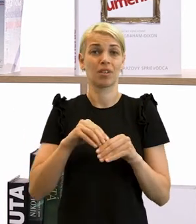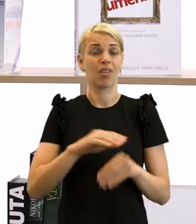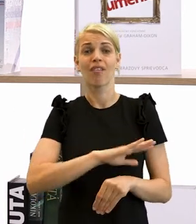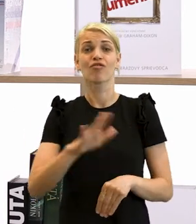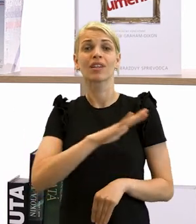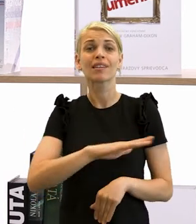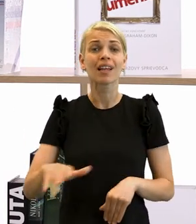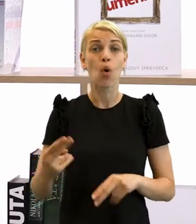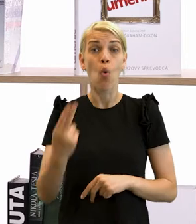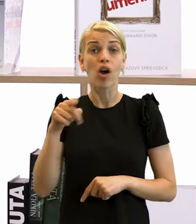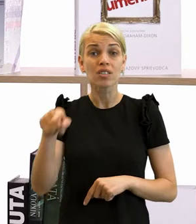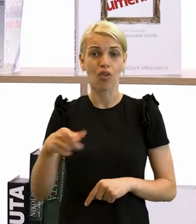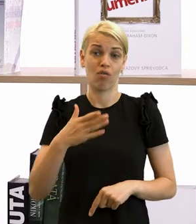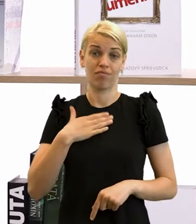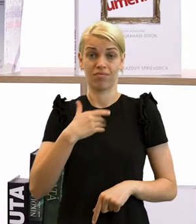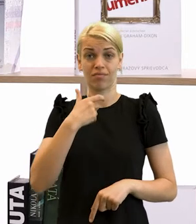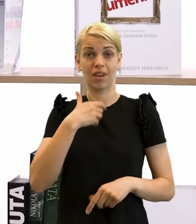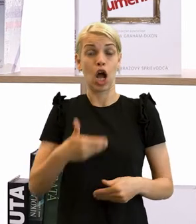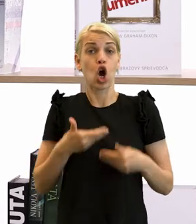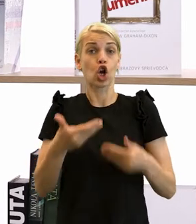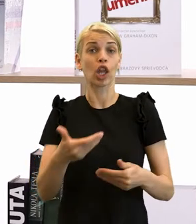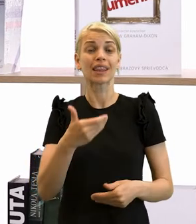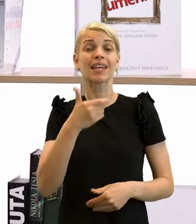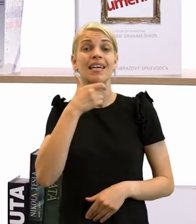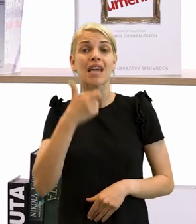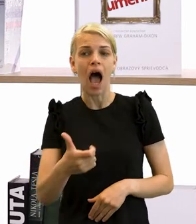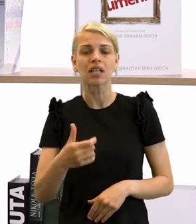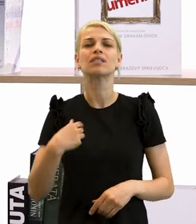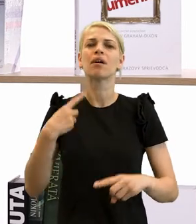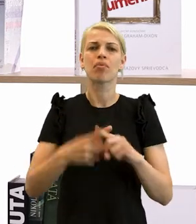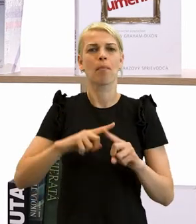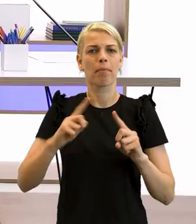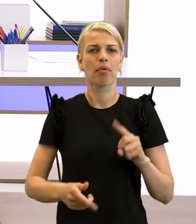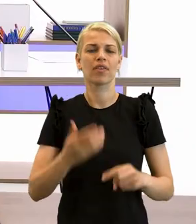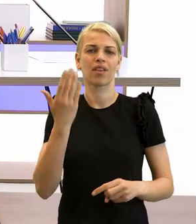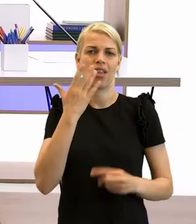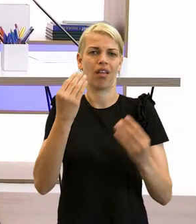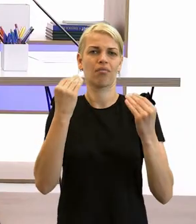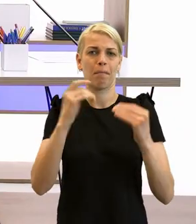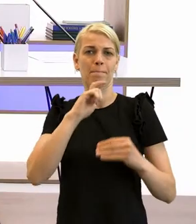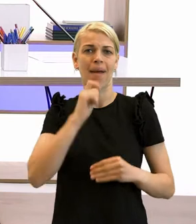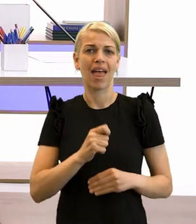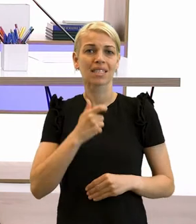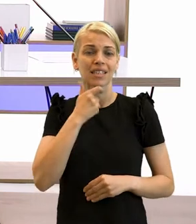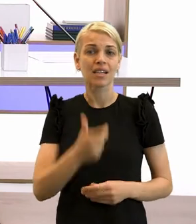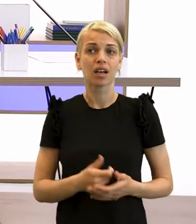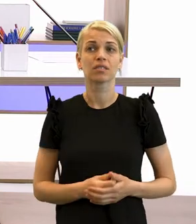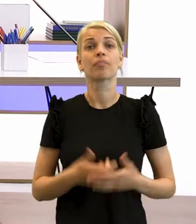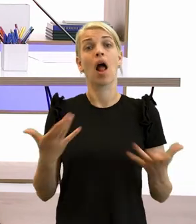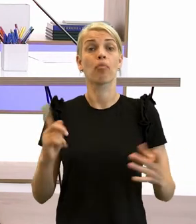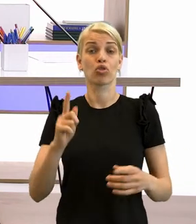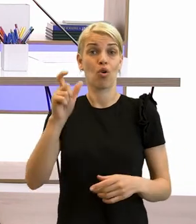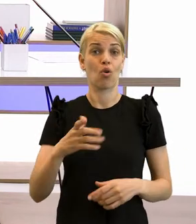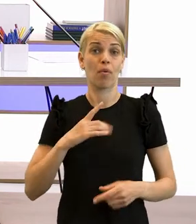v Uhorsku sa okrem svojich rodných jazykov museli povinne učiť aj maďarčinu. Po prípade, ak sa niekto chcel stať